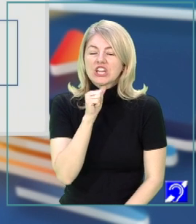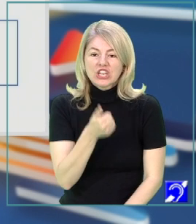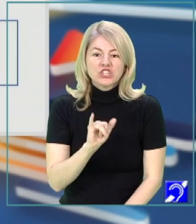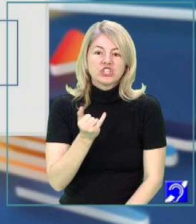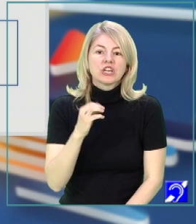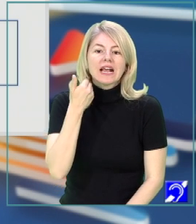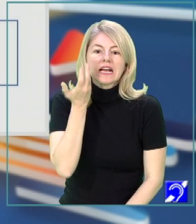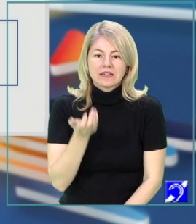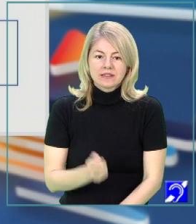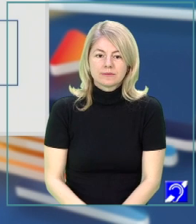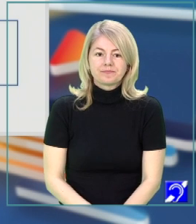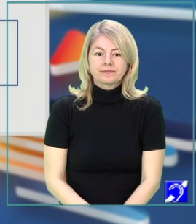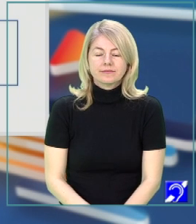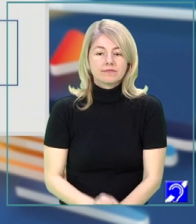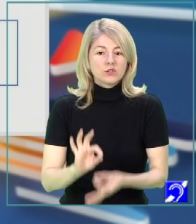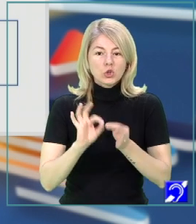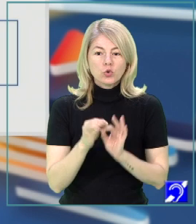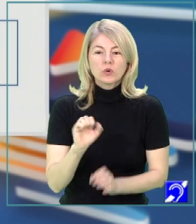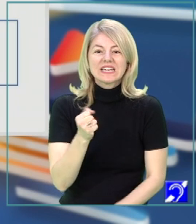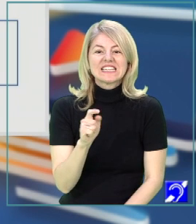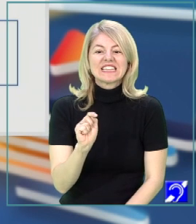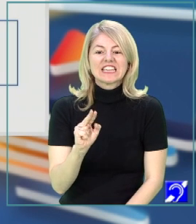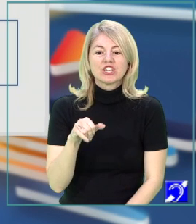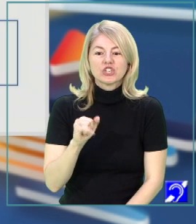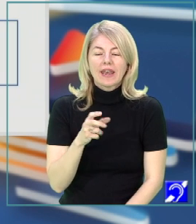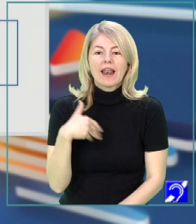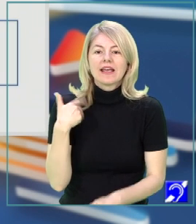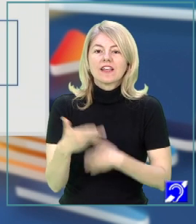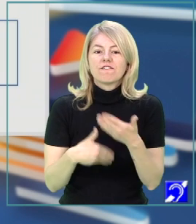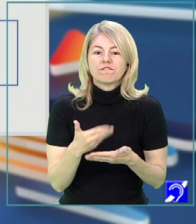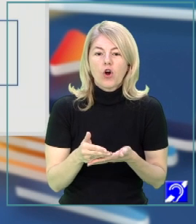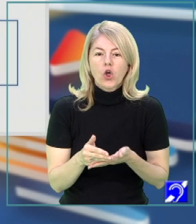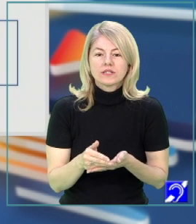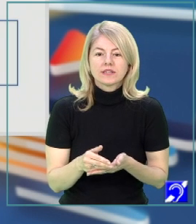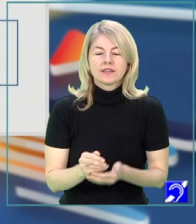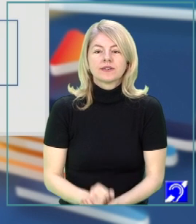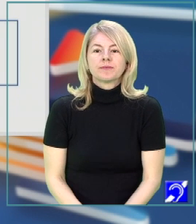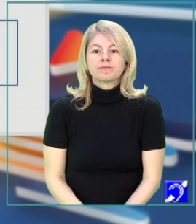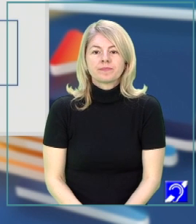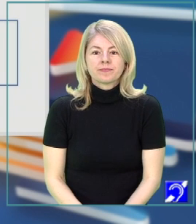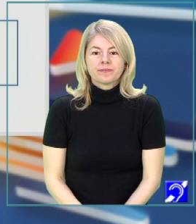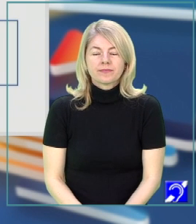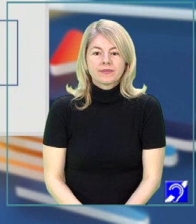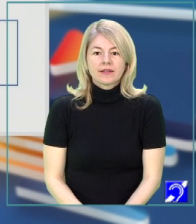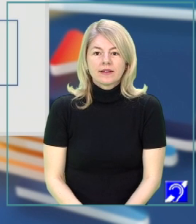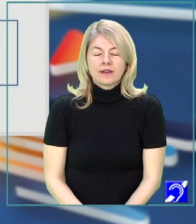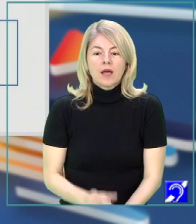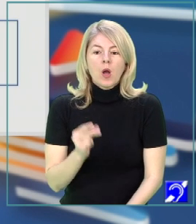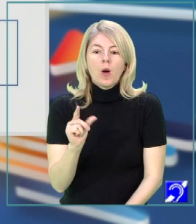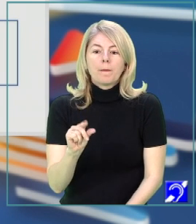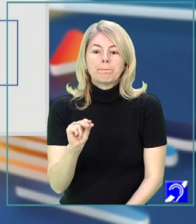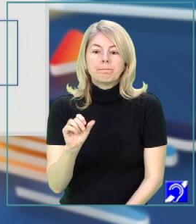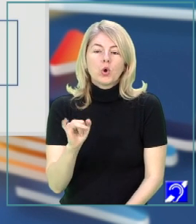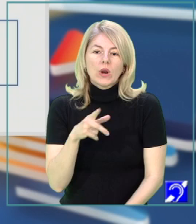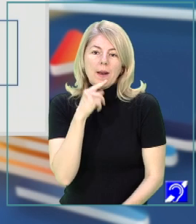și când. Iar cuvântul stânjenei este folosit în structura atâția stânjenei. Este folosit la plural,